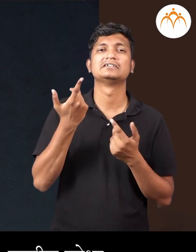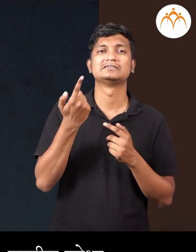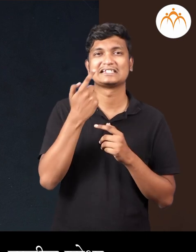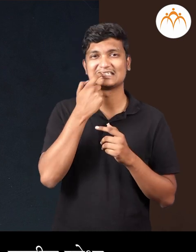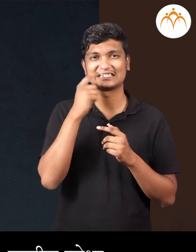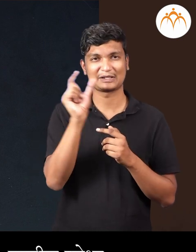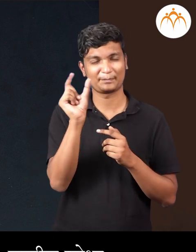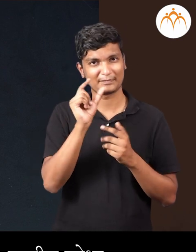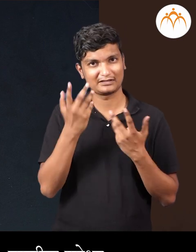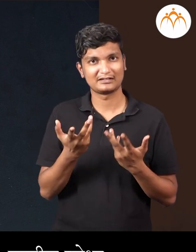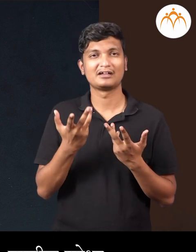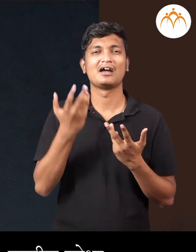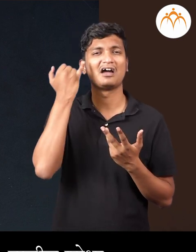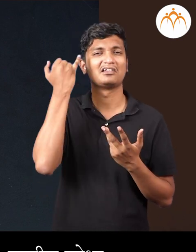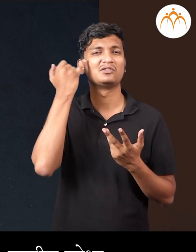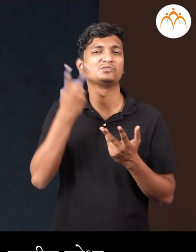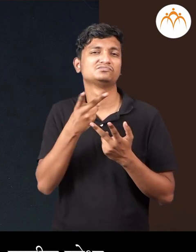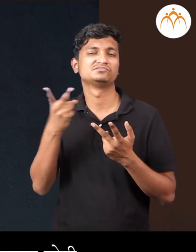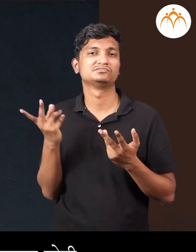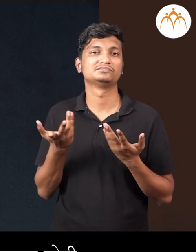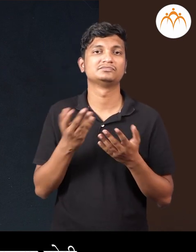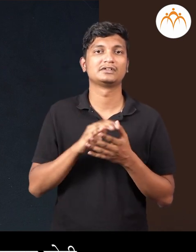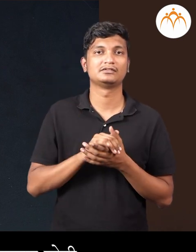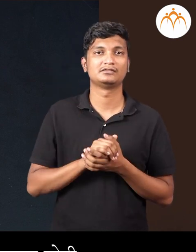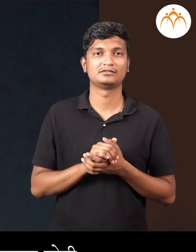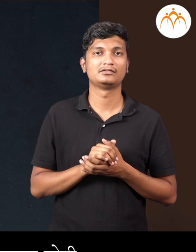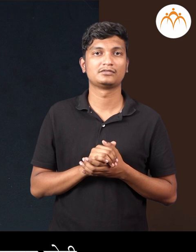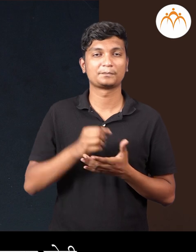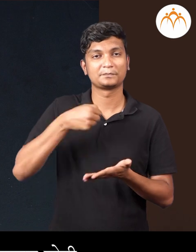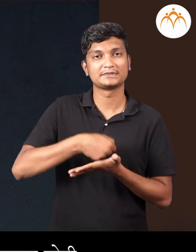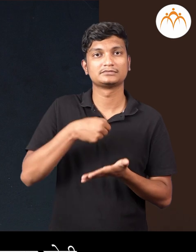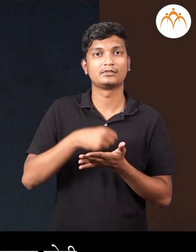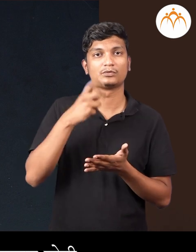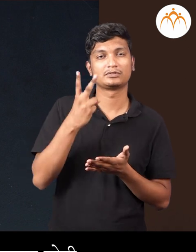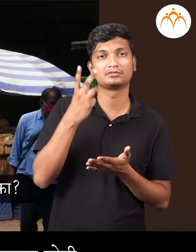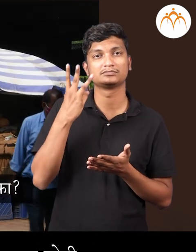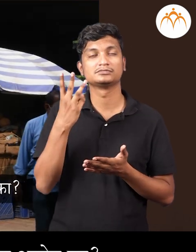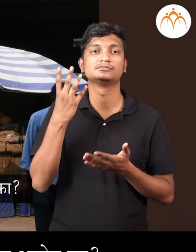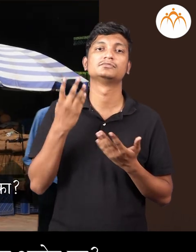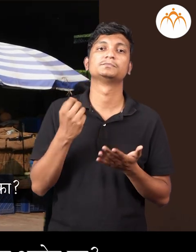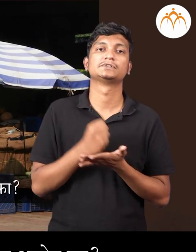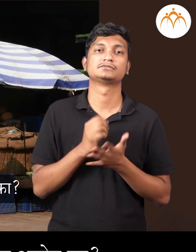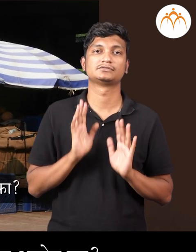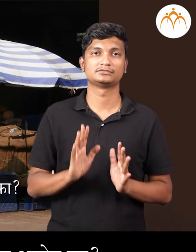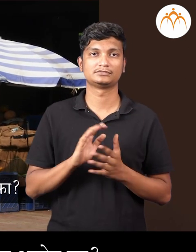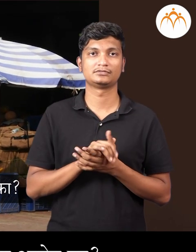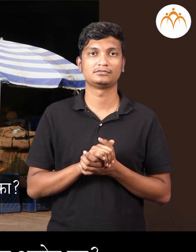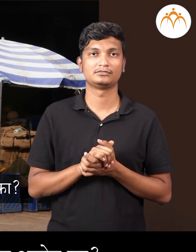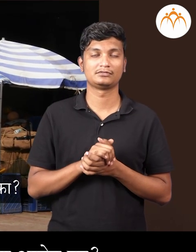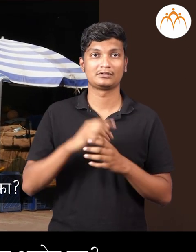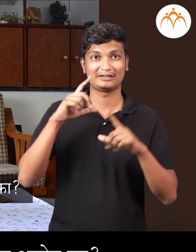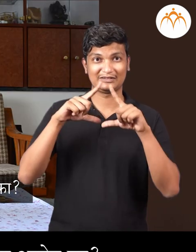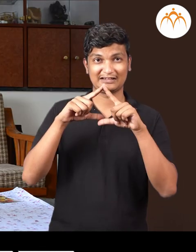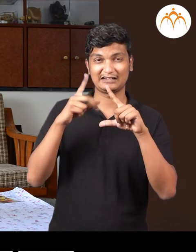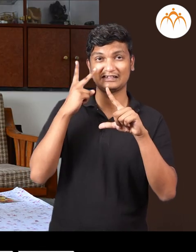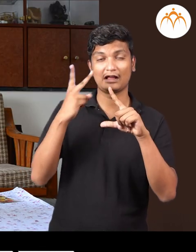खडू, आणी तुमी छोदा, कमीत कमी दोन ते तीन वेग्ड़ा गोश्टी, तुमचे आजुबाजुला बगा त्रिकोण आहेत